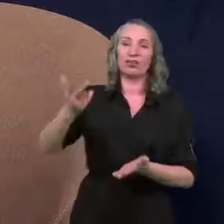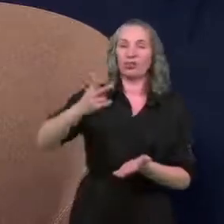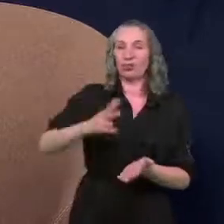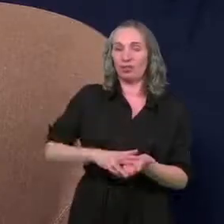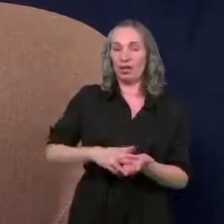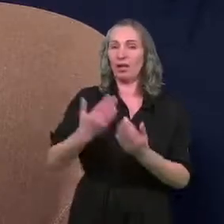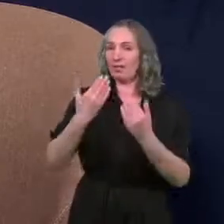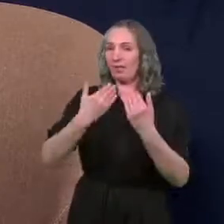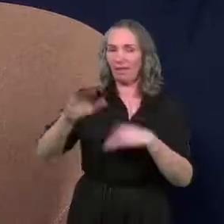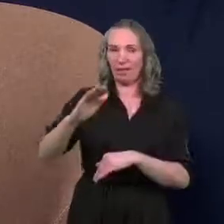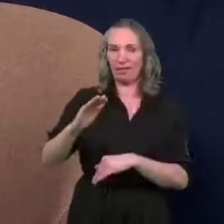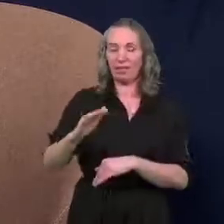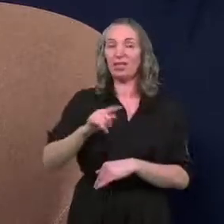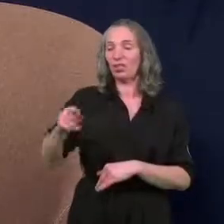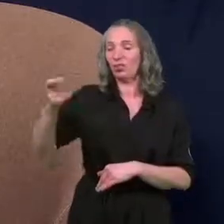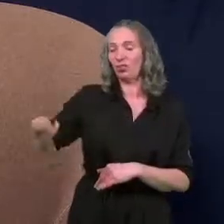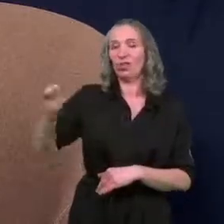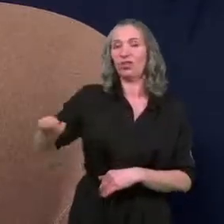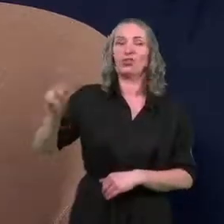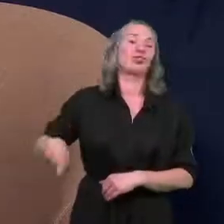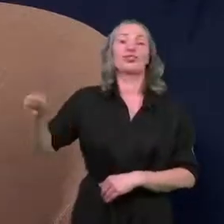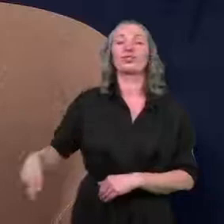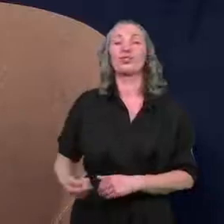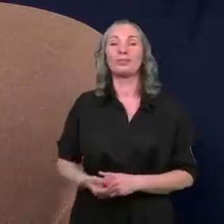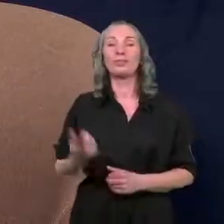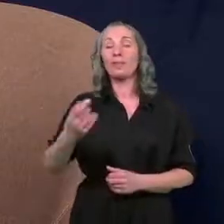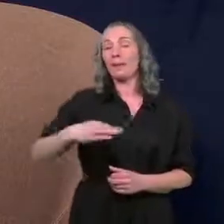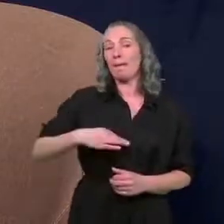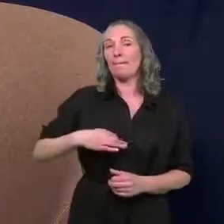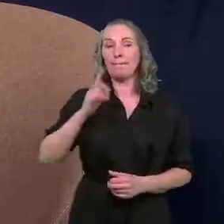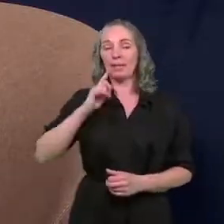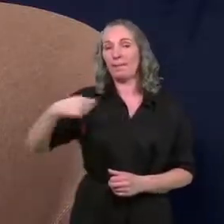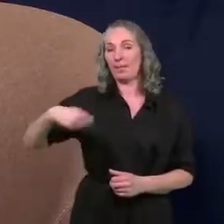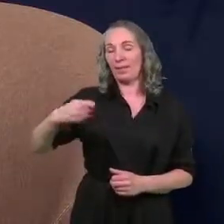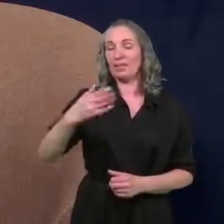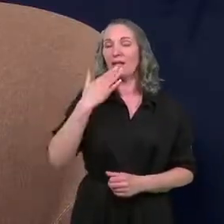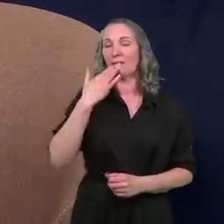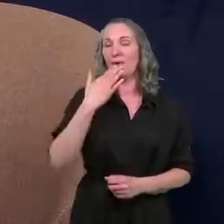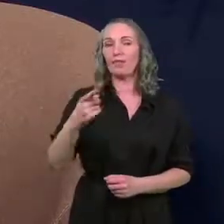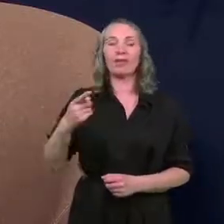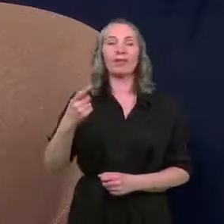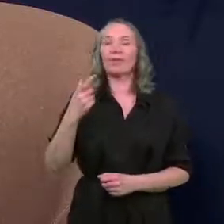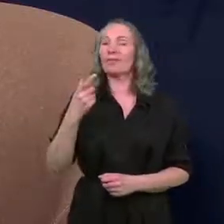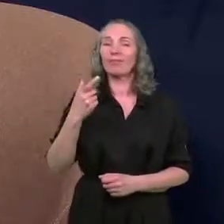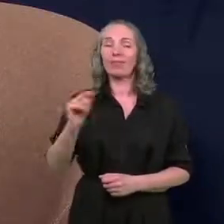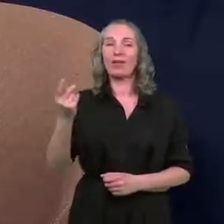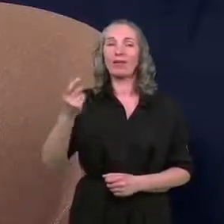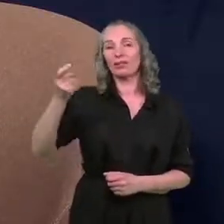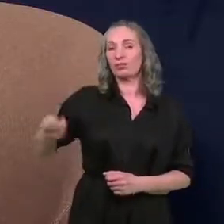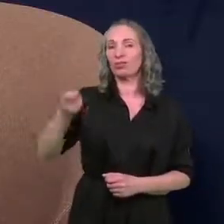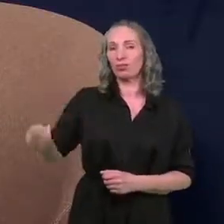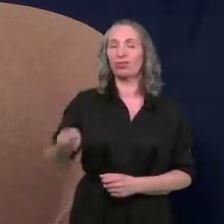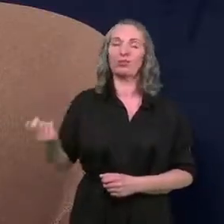więcej niż z czynszu. Oczywiście to, co Pan Prezydent podkreślił, nie chodzi nam, żeby były to czynsze